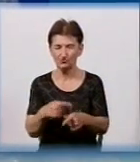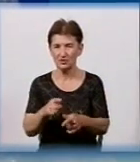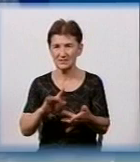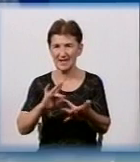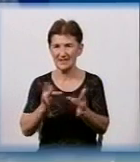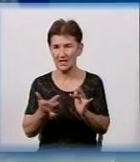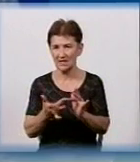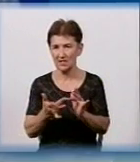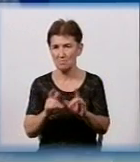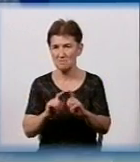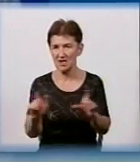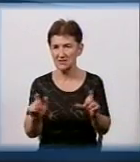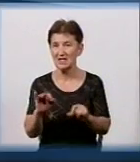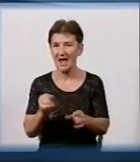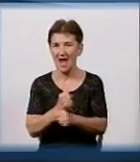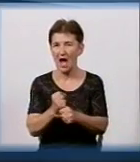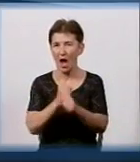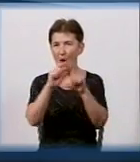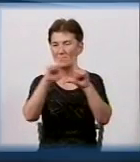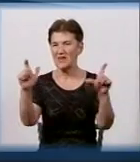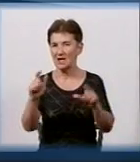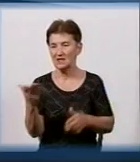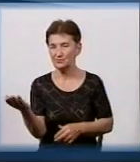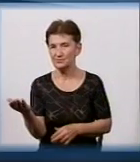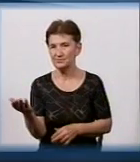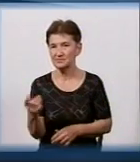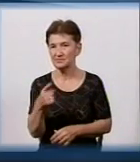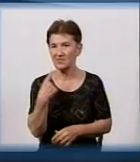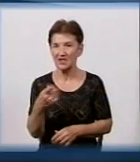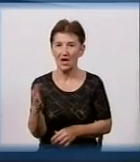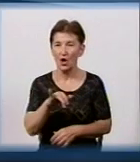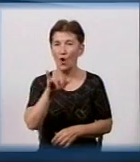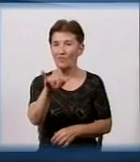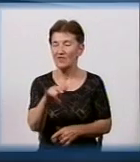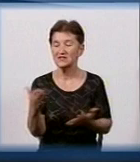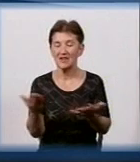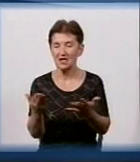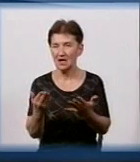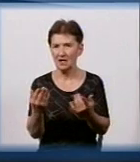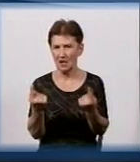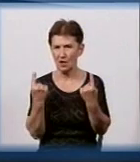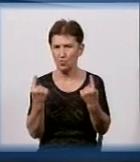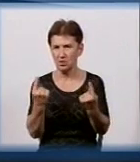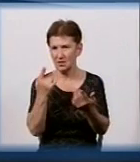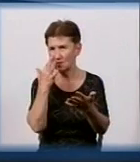і аптечні наркомани. Давайте говорити все ж таки про перших. У вас яка глобальна мета? Аби через